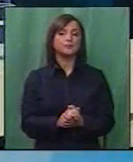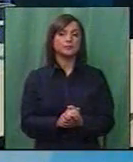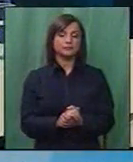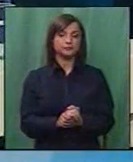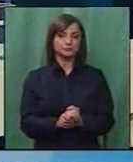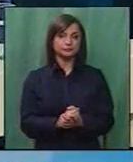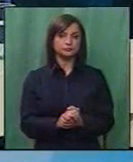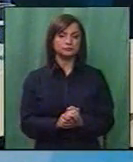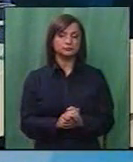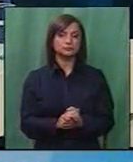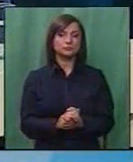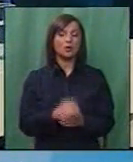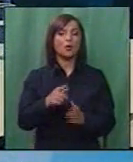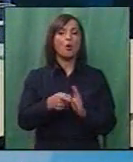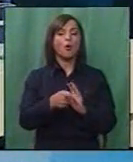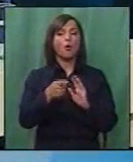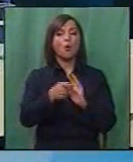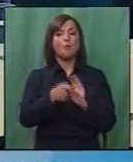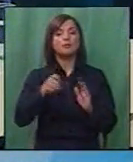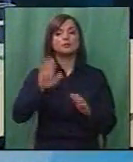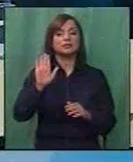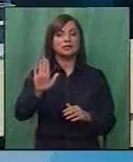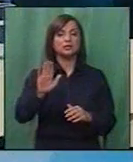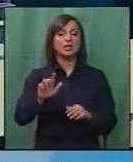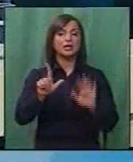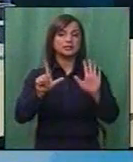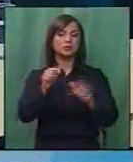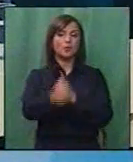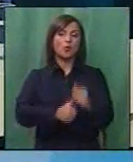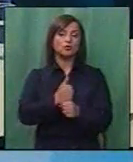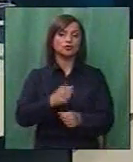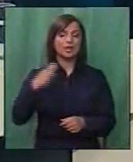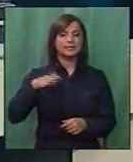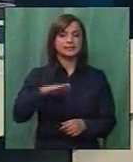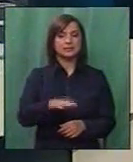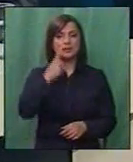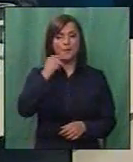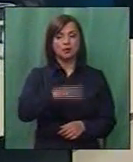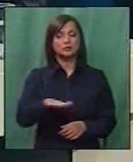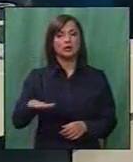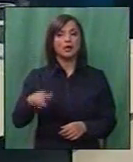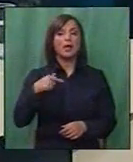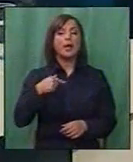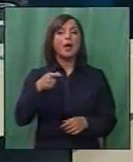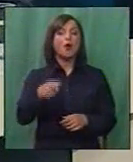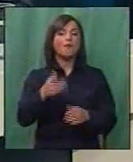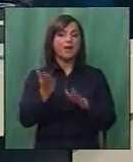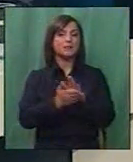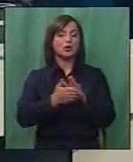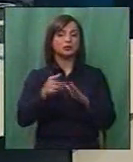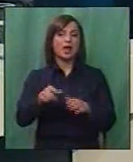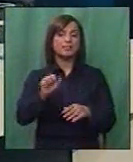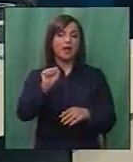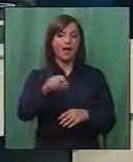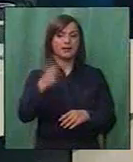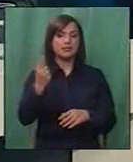односто го уби, неиздинот, седом годишен син. Прилогот е од архивата наеден,